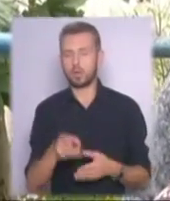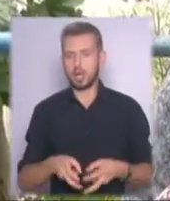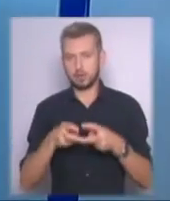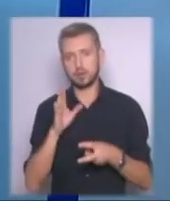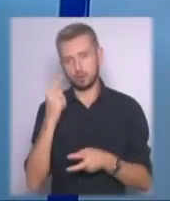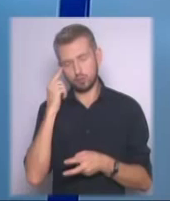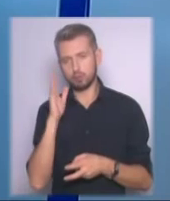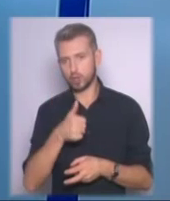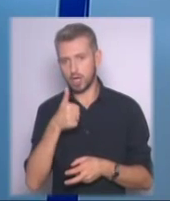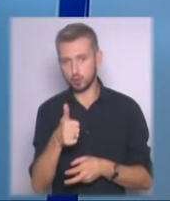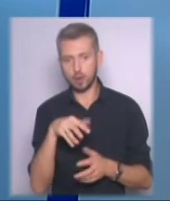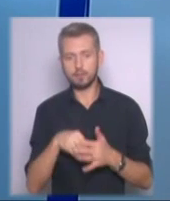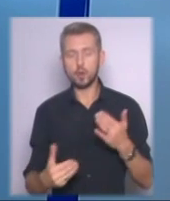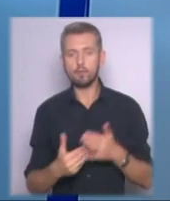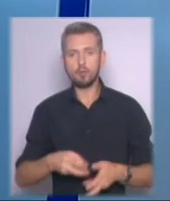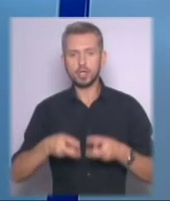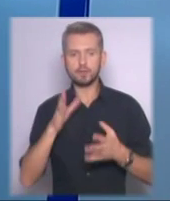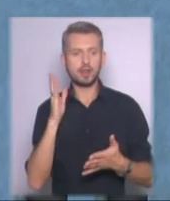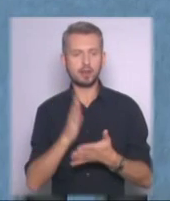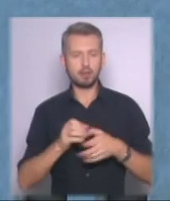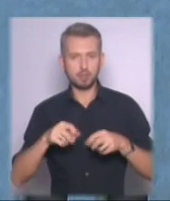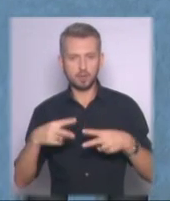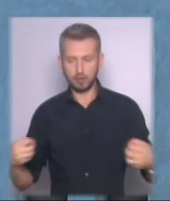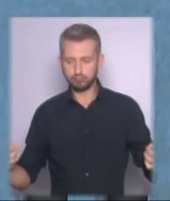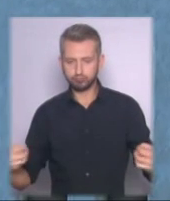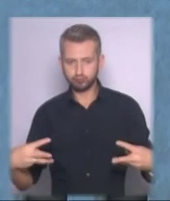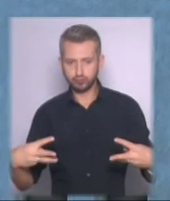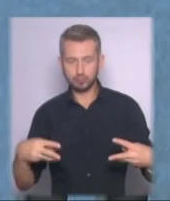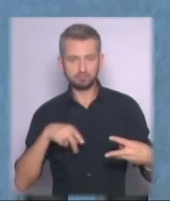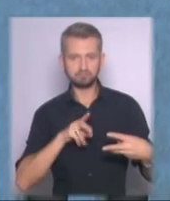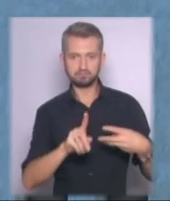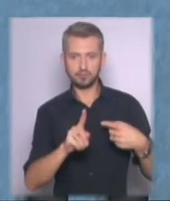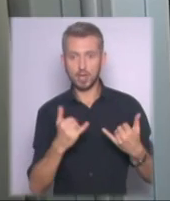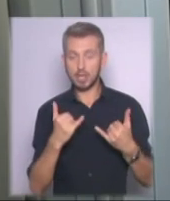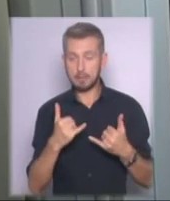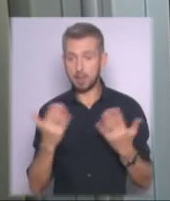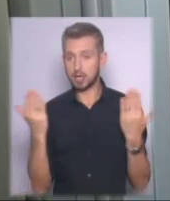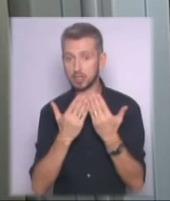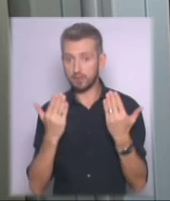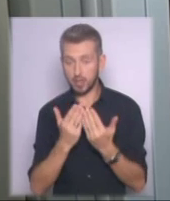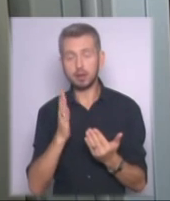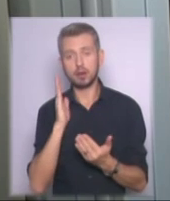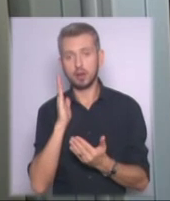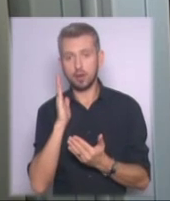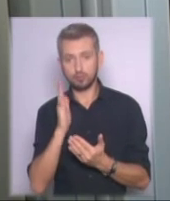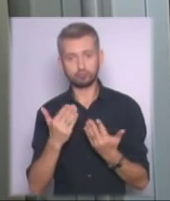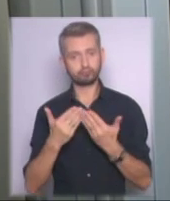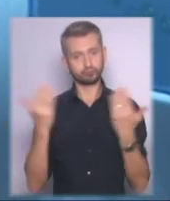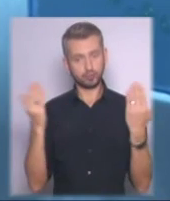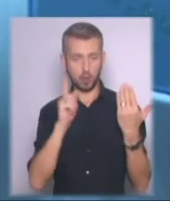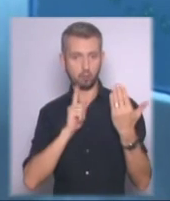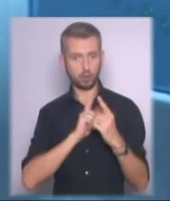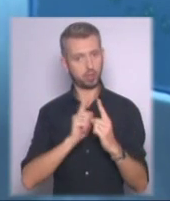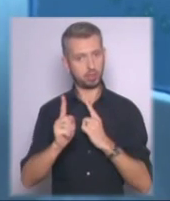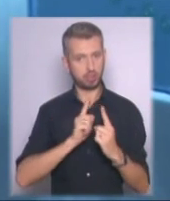У новому підйомнику є ультра-червоні датшики руху. Тому тепер двері точно не зачинятимуться, поки пересуваються пасажири. Цей ліфт